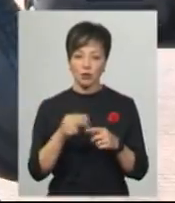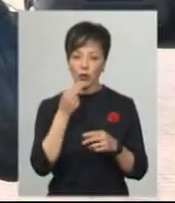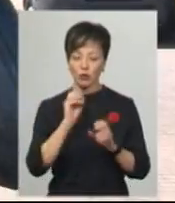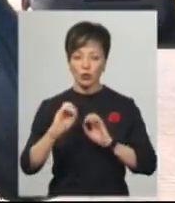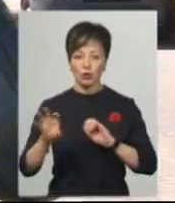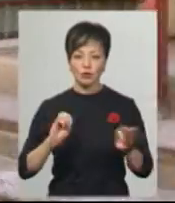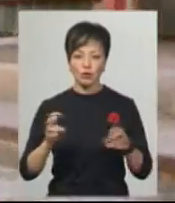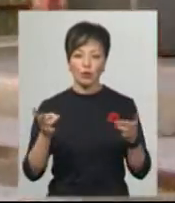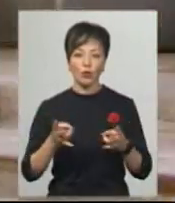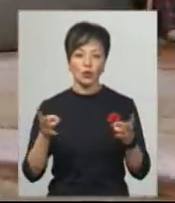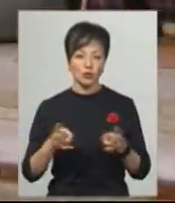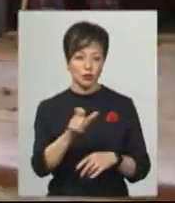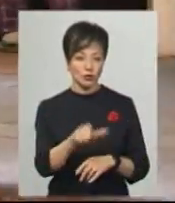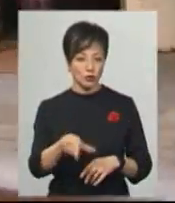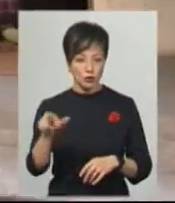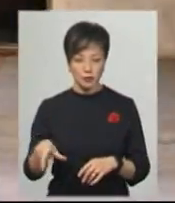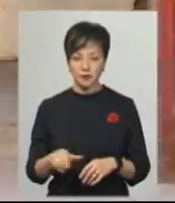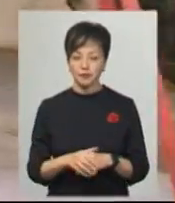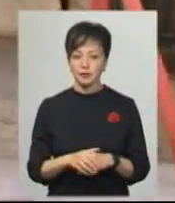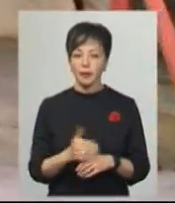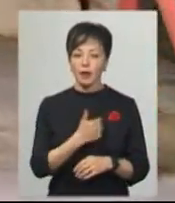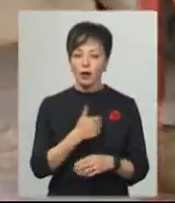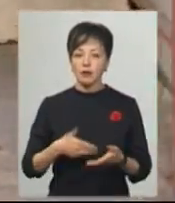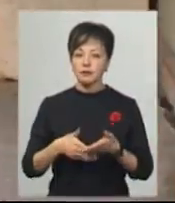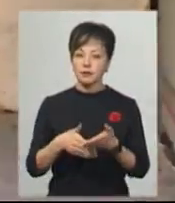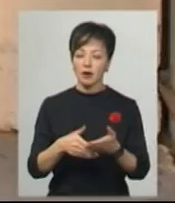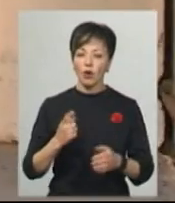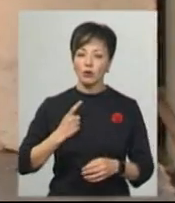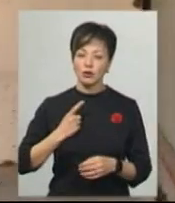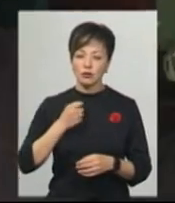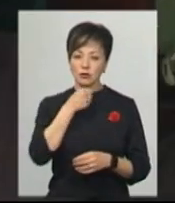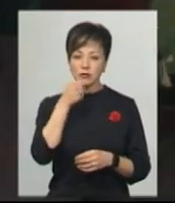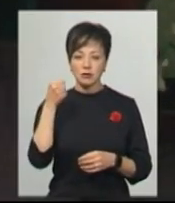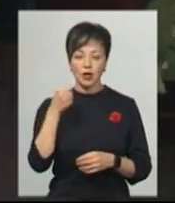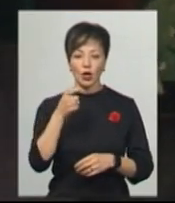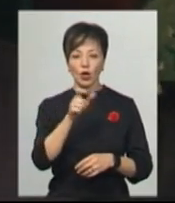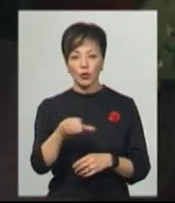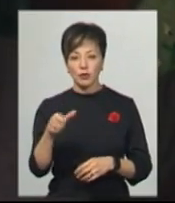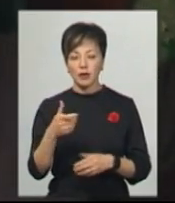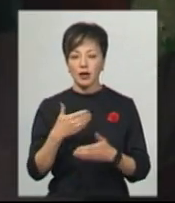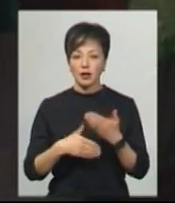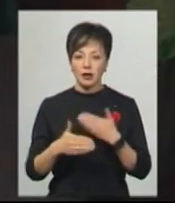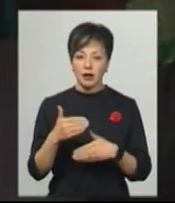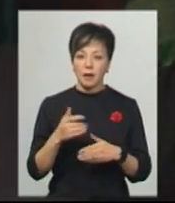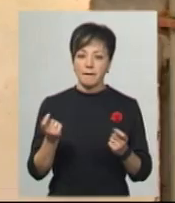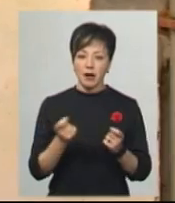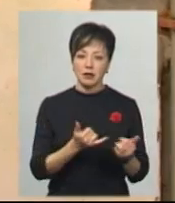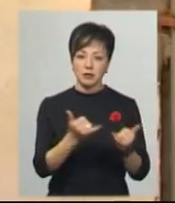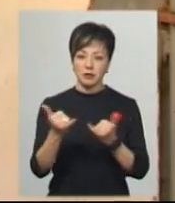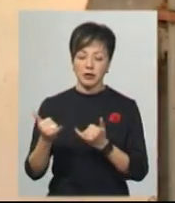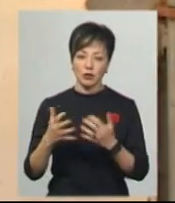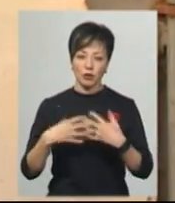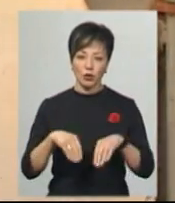розвозити потребуючим. Проєкт спрямований в першу чергу на допомогу одиноким літнім людям, інвалідам, малозабезпеченим родинам, каже Ольга